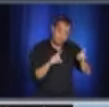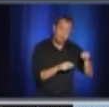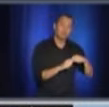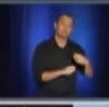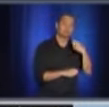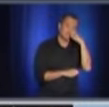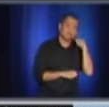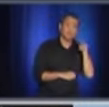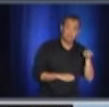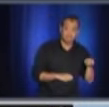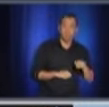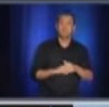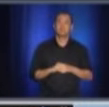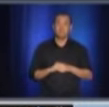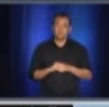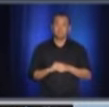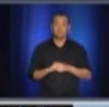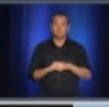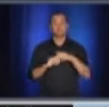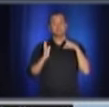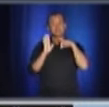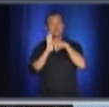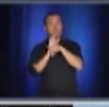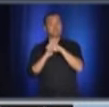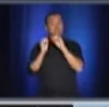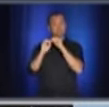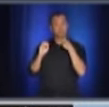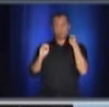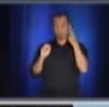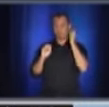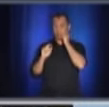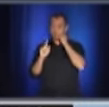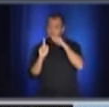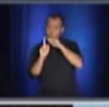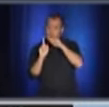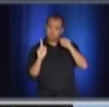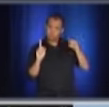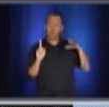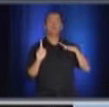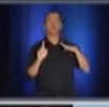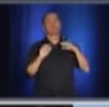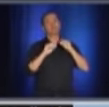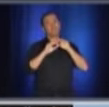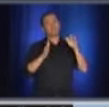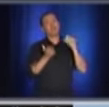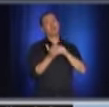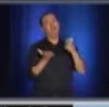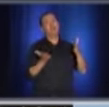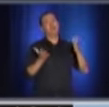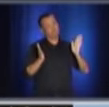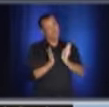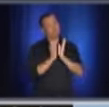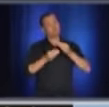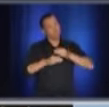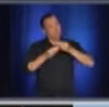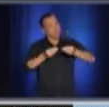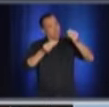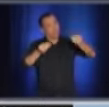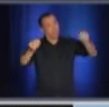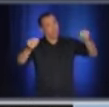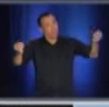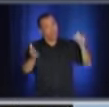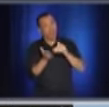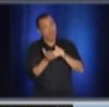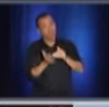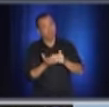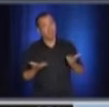statistiques quotidiennes, le virus, il est toujours là, puis il demeure contagieux. Bon. Mais je rappelle, par exemple, que c'était